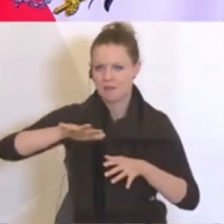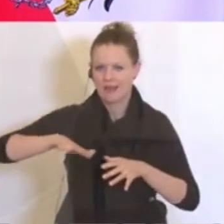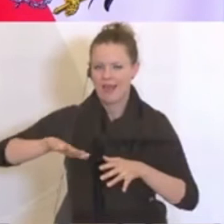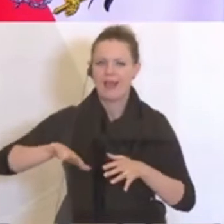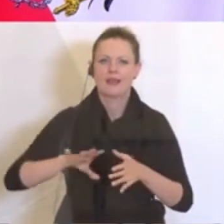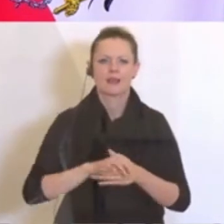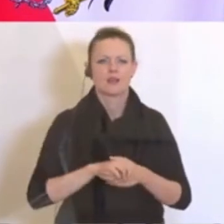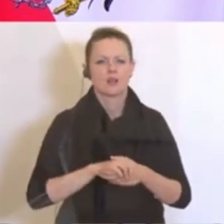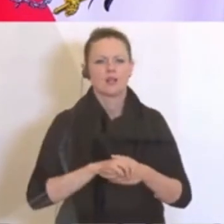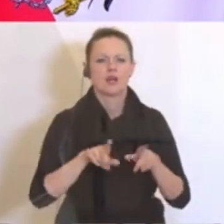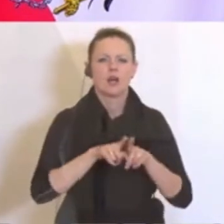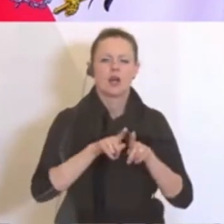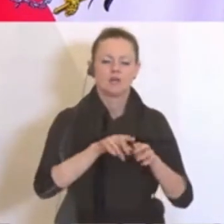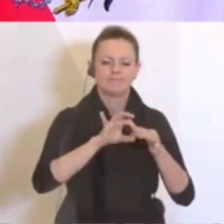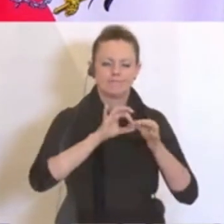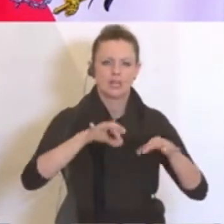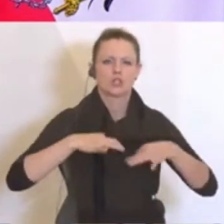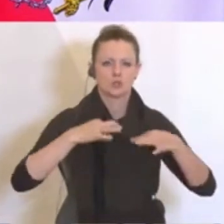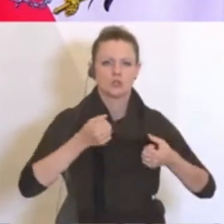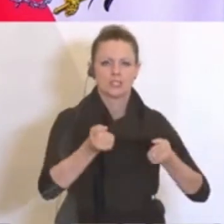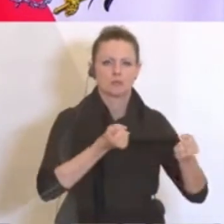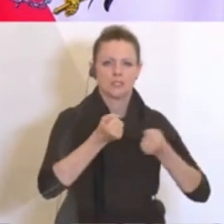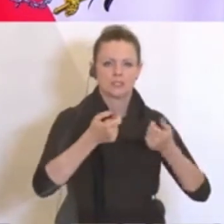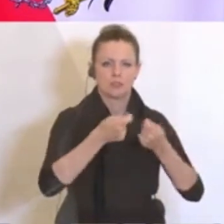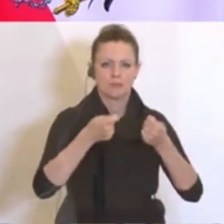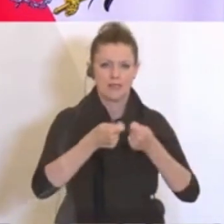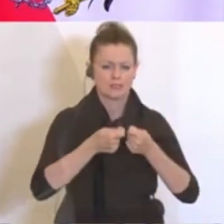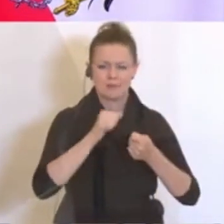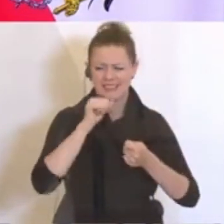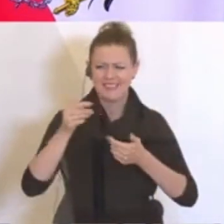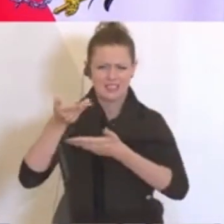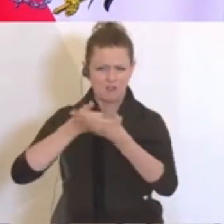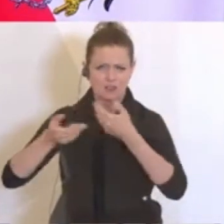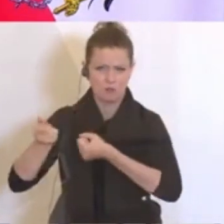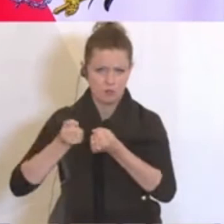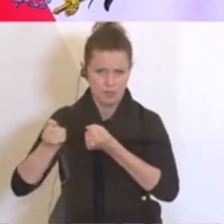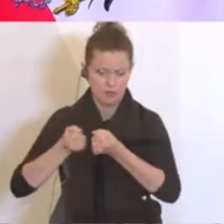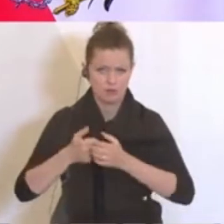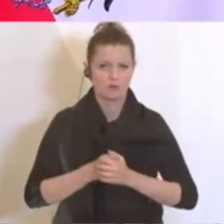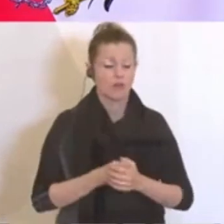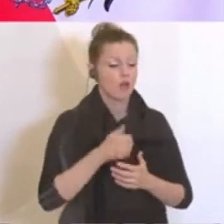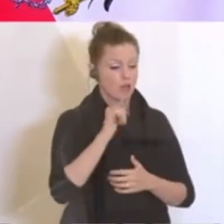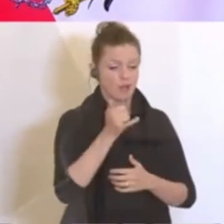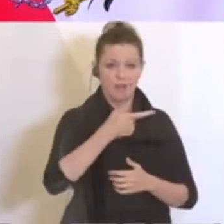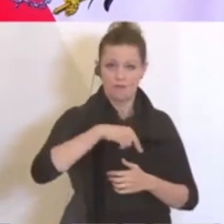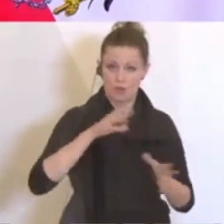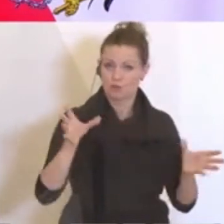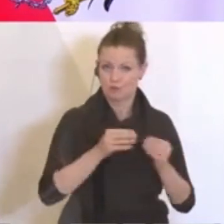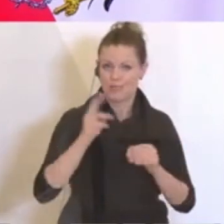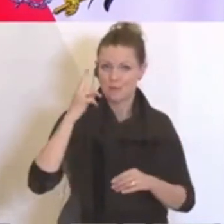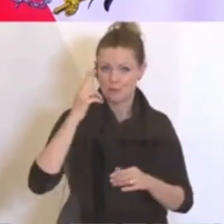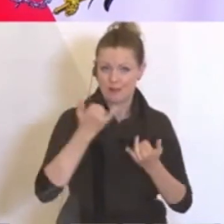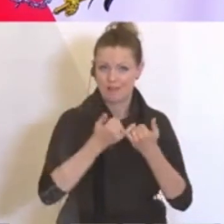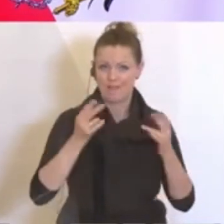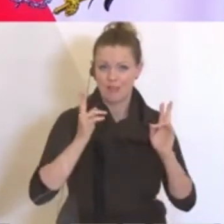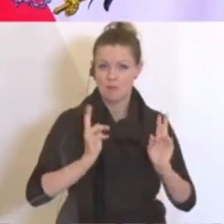auf gesundheitspolitische Maßnahmen und nicht auf wirtschaftspolitische, ja, wir denken ja gemeinsam darüber nach,